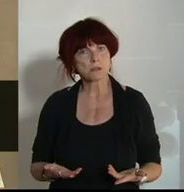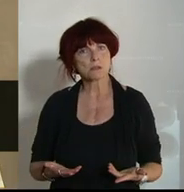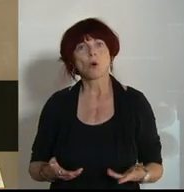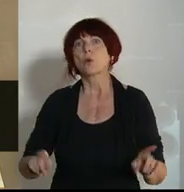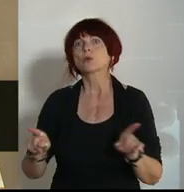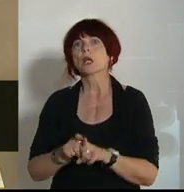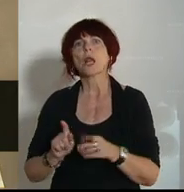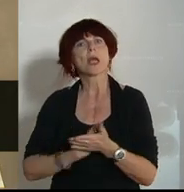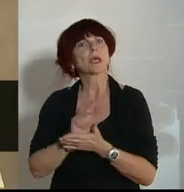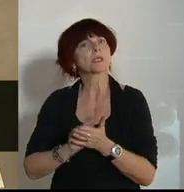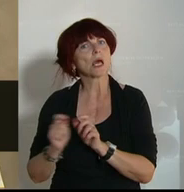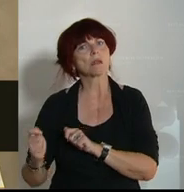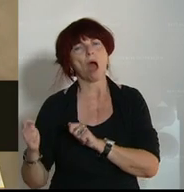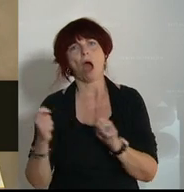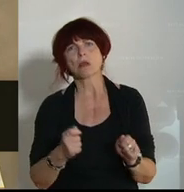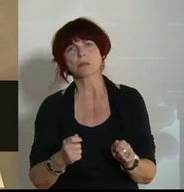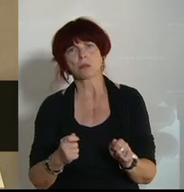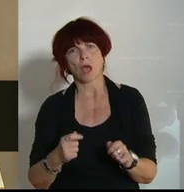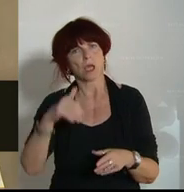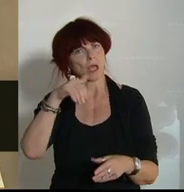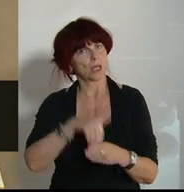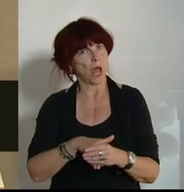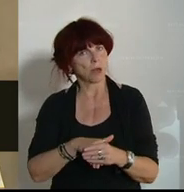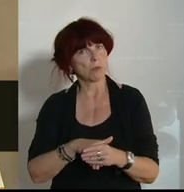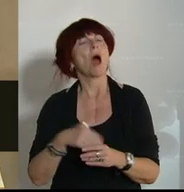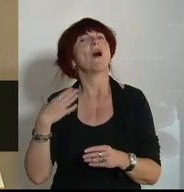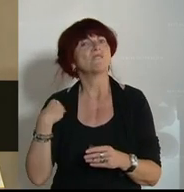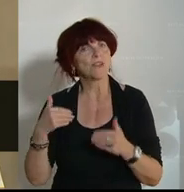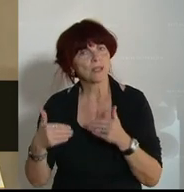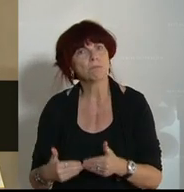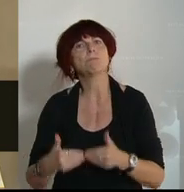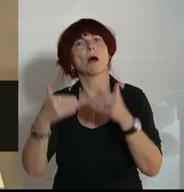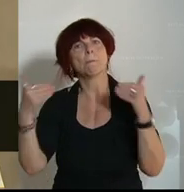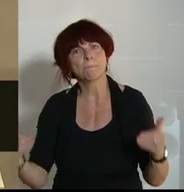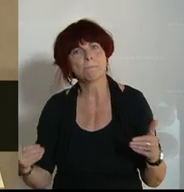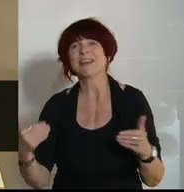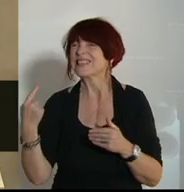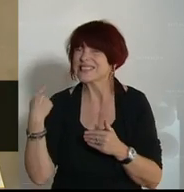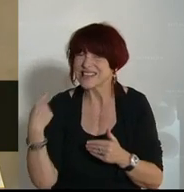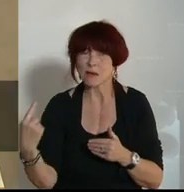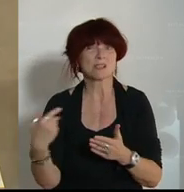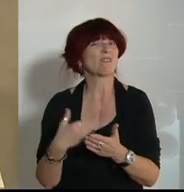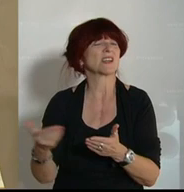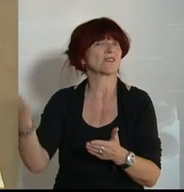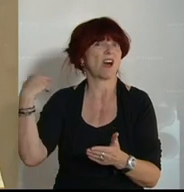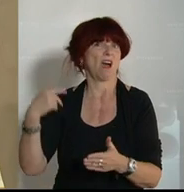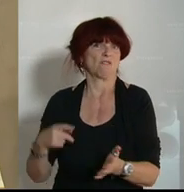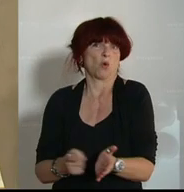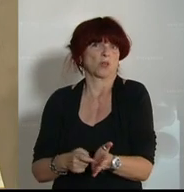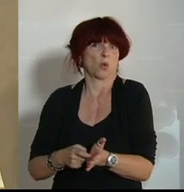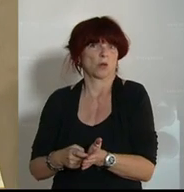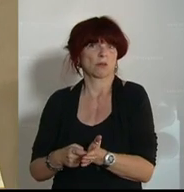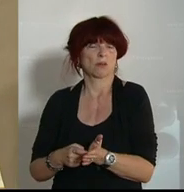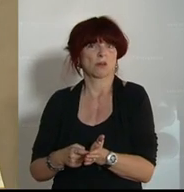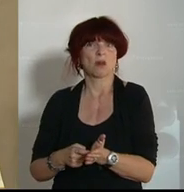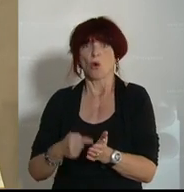Antrag ein, der vollkommen dem widerspricht, was sie die letzten Wochen und Monate gefordert haben. Und ich würde